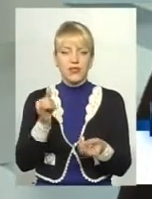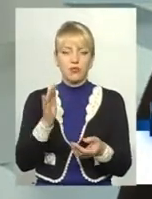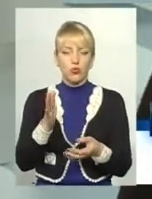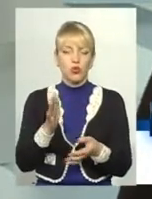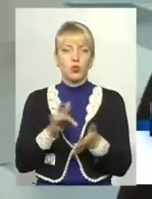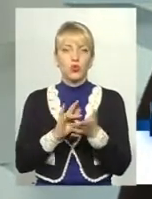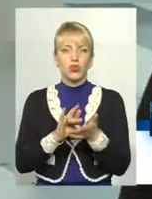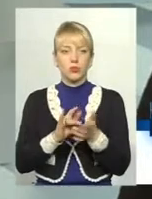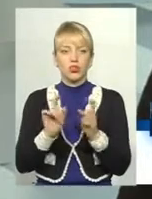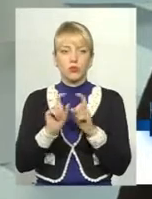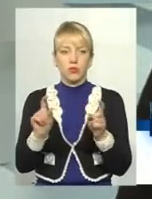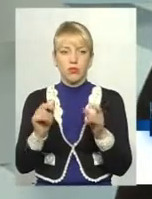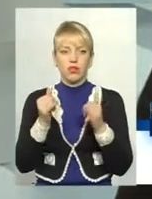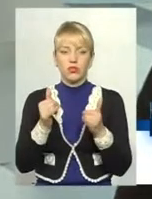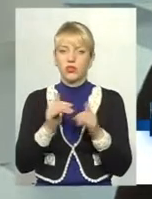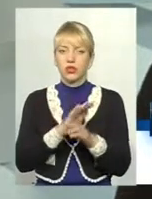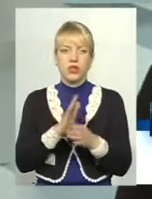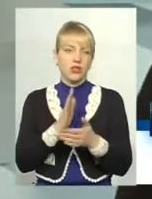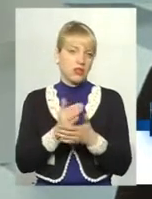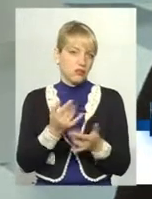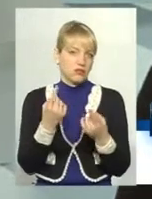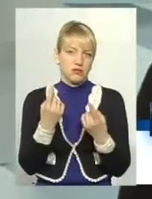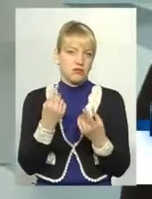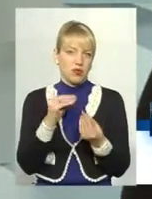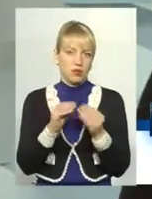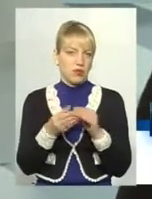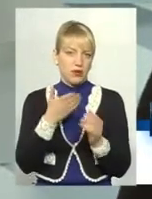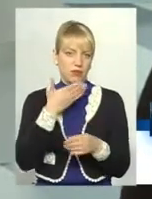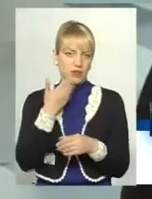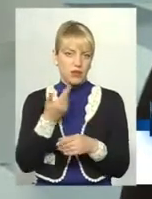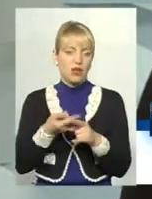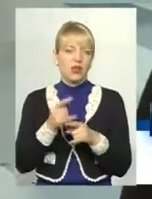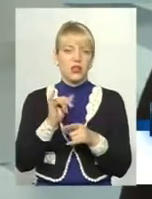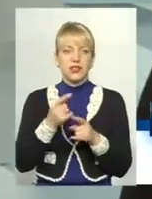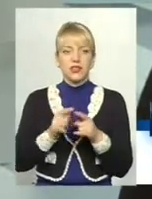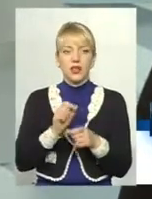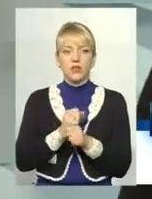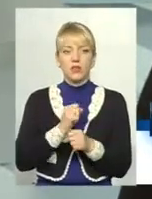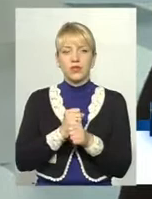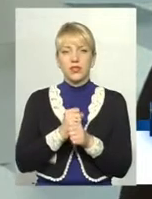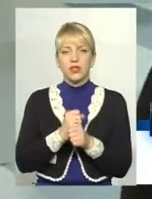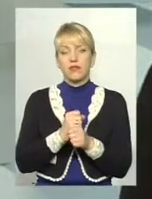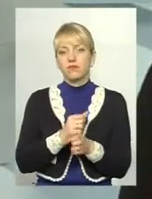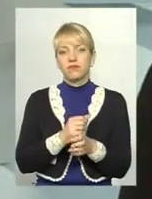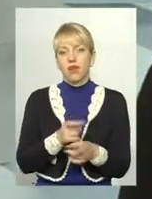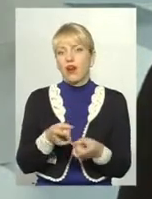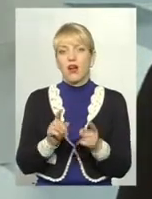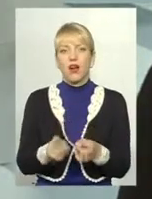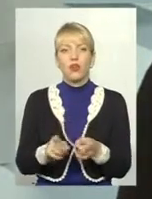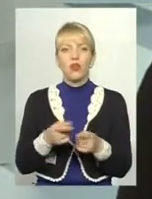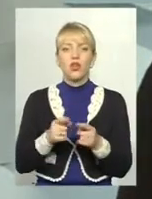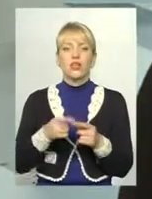туристичним таким об'єктом, на сьогодні не є настільки проблематичним. Тому це робиться абсолютно реально, через